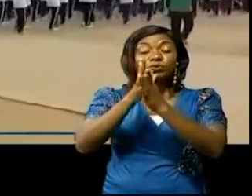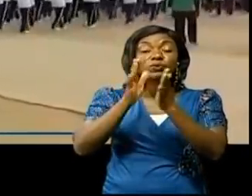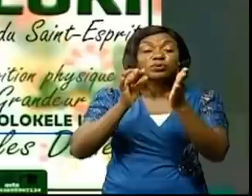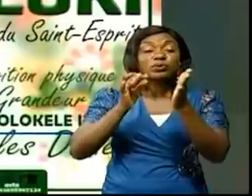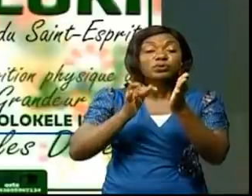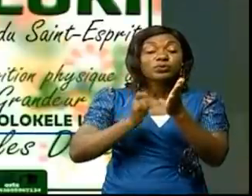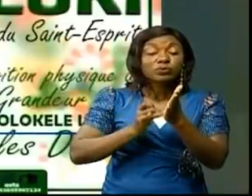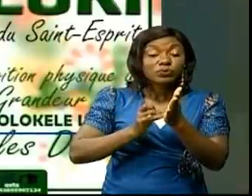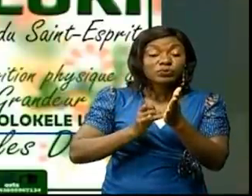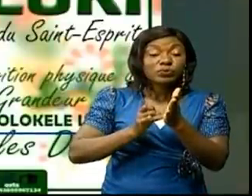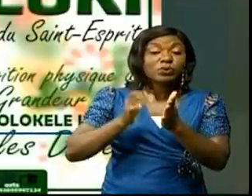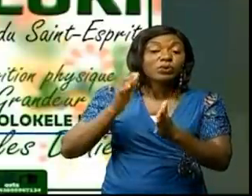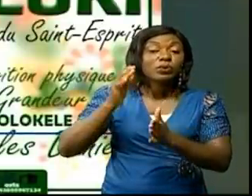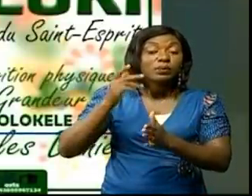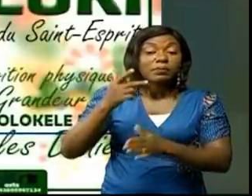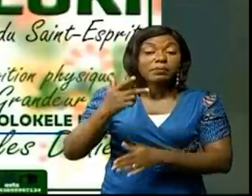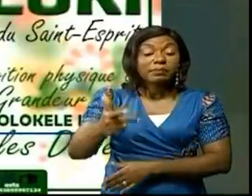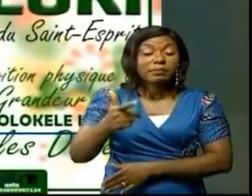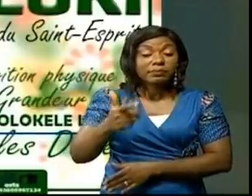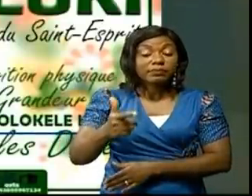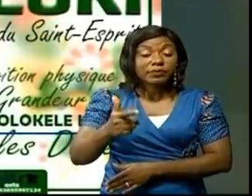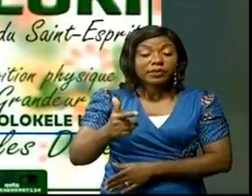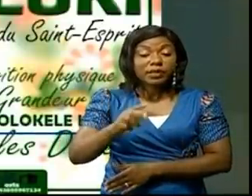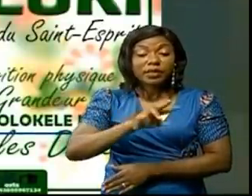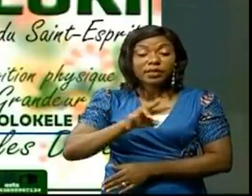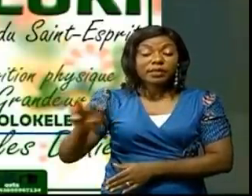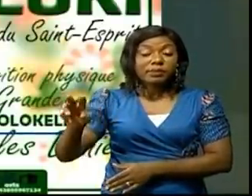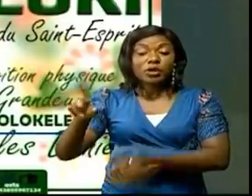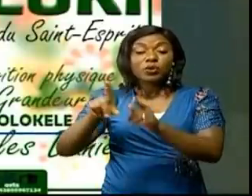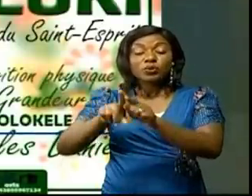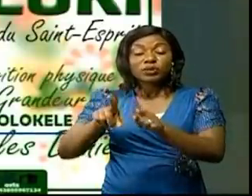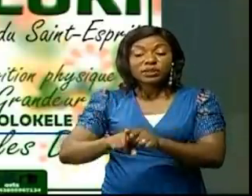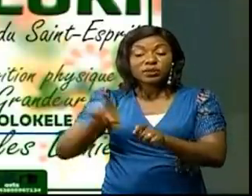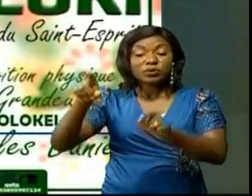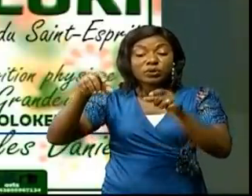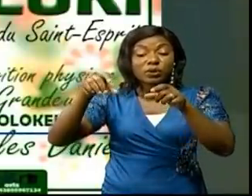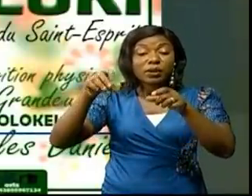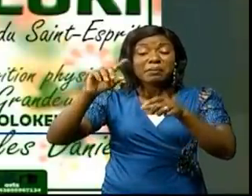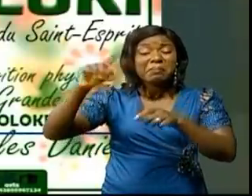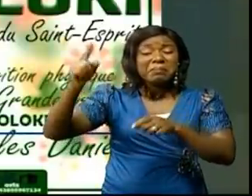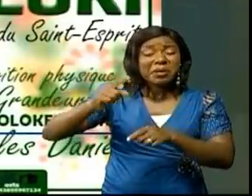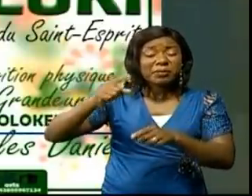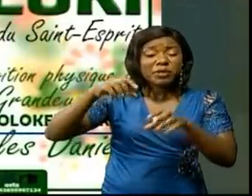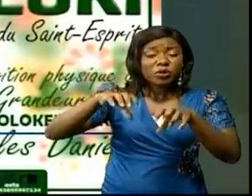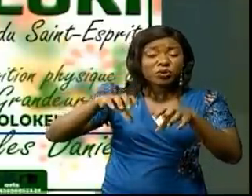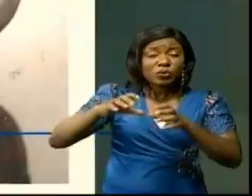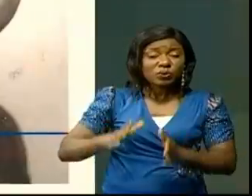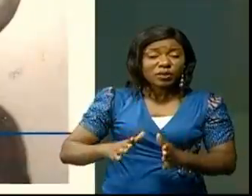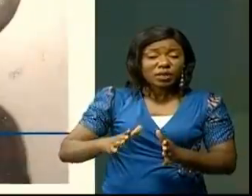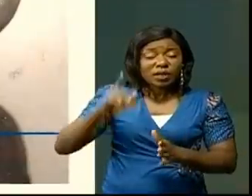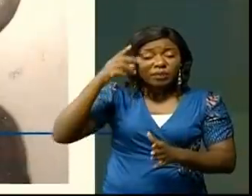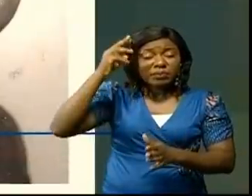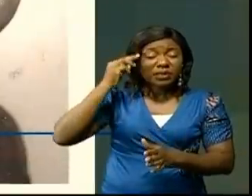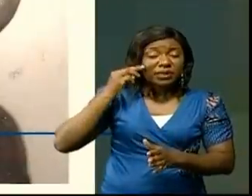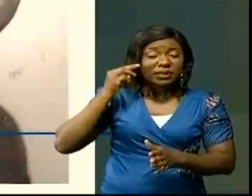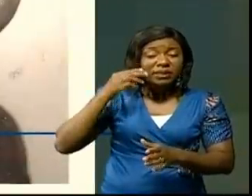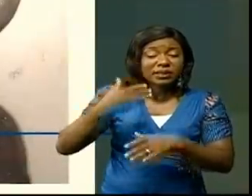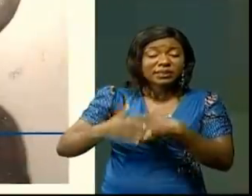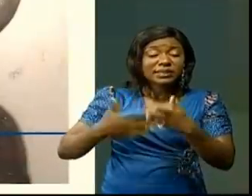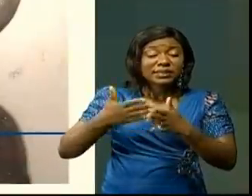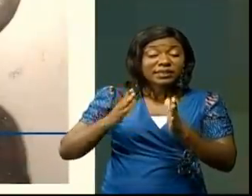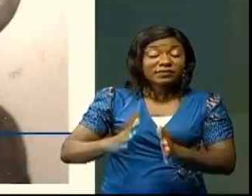Camus qui se loquait les Miquelos fut le tout premier Congolais à occuper les fonctions des ministres du travail en RDC.